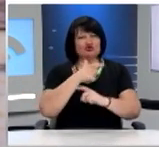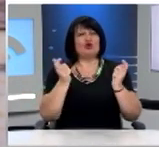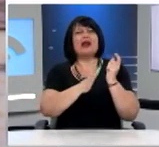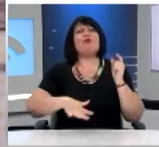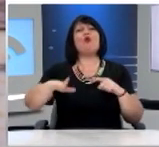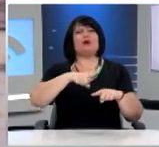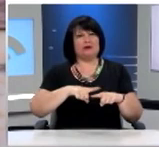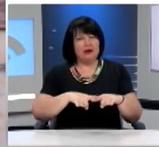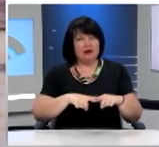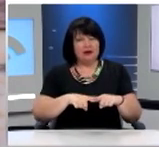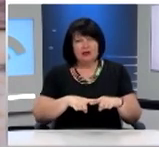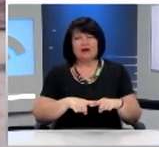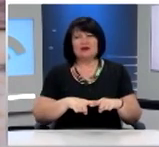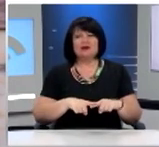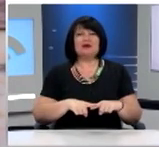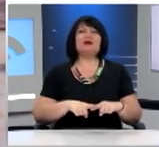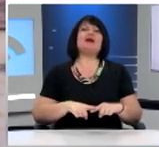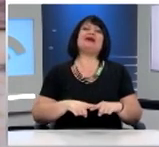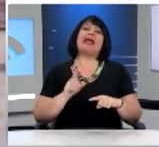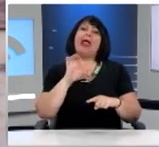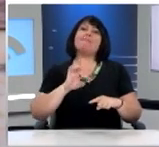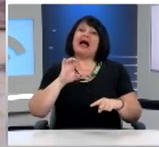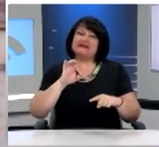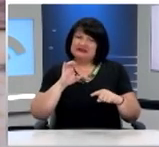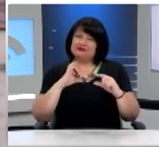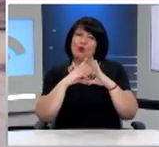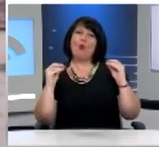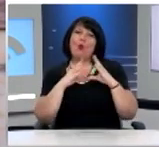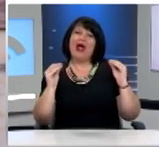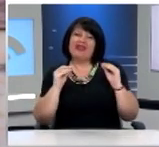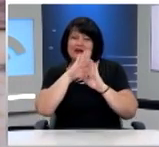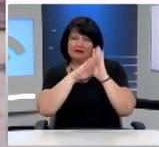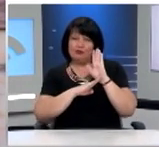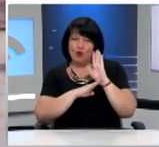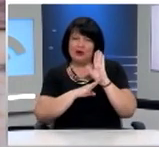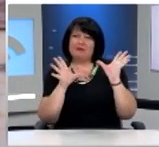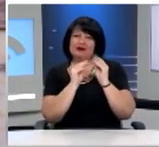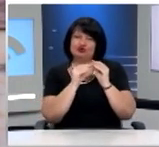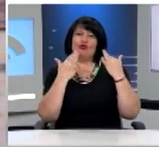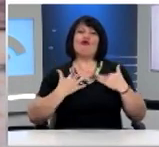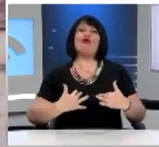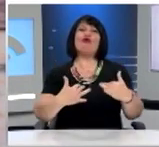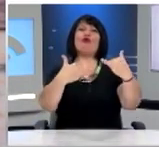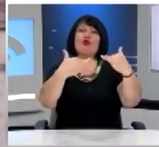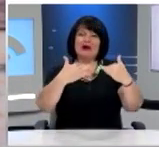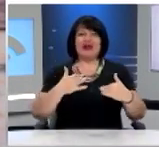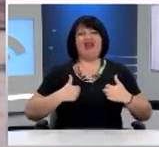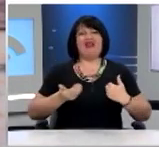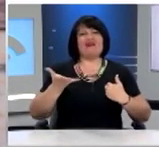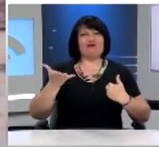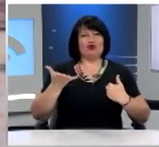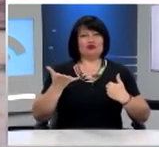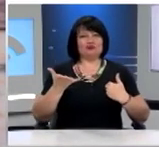της Ελλάδος, καθώς και ΕΠΑΣ του ΑΕΔ, που μετήχαν στο εκπαιδευτικό πρόγραμμα Βουλή των Εφήβων βήματα δημοκρατίας,